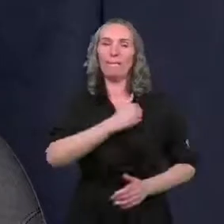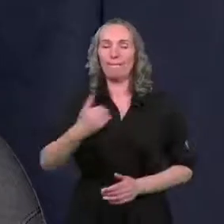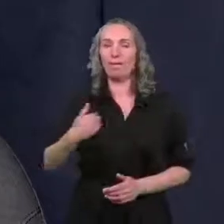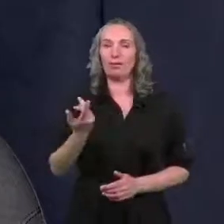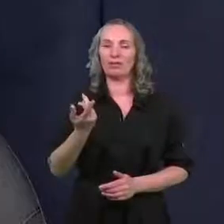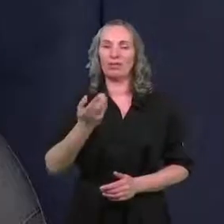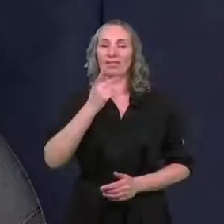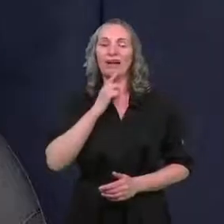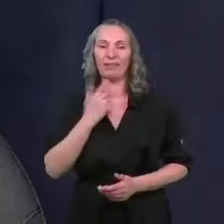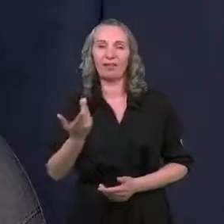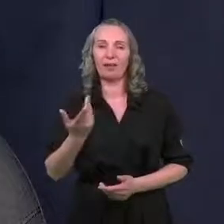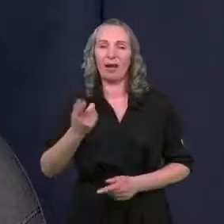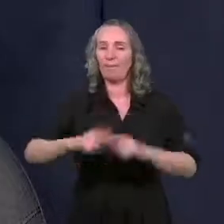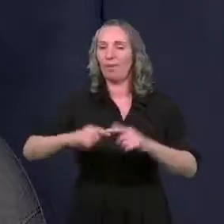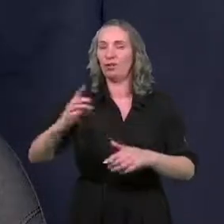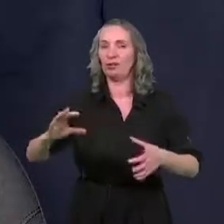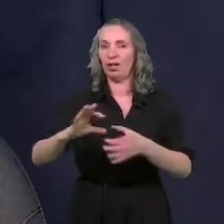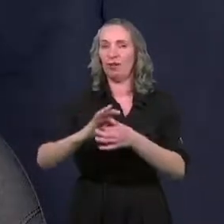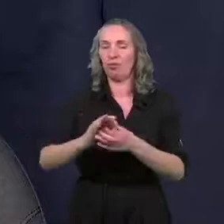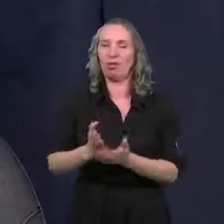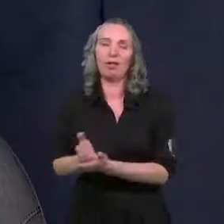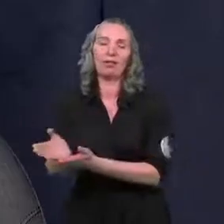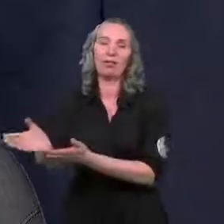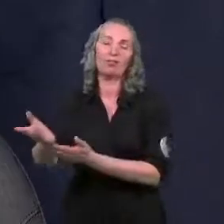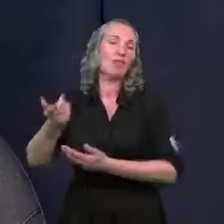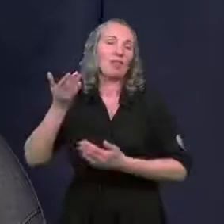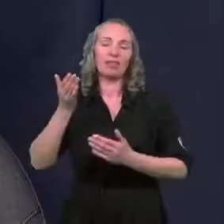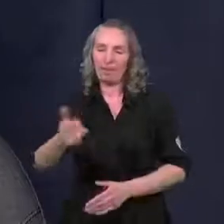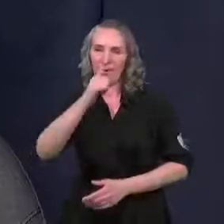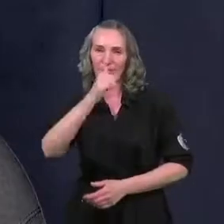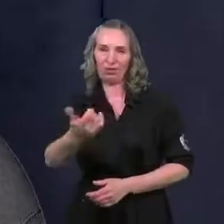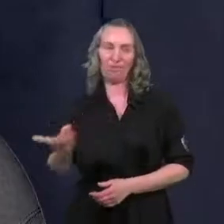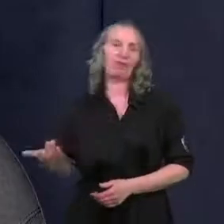chwilę polityka Unii idzie w tym kierunku, że oczywiście nie będzie można